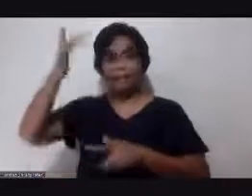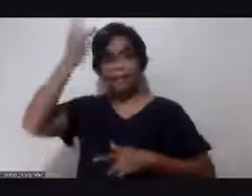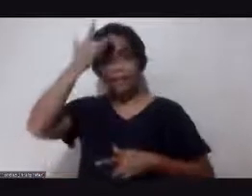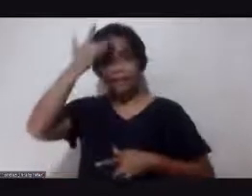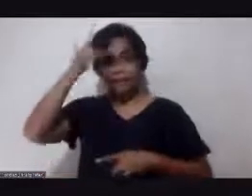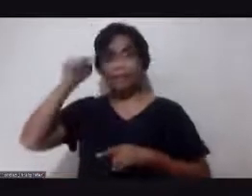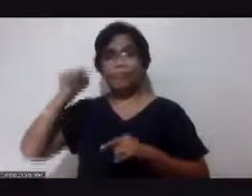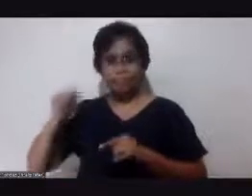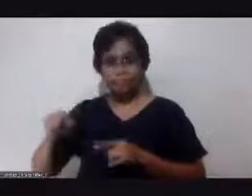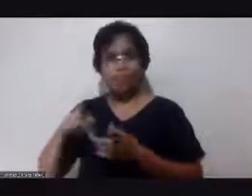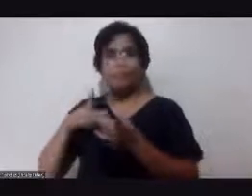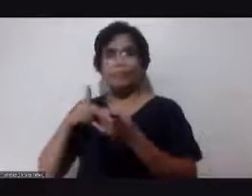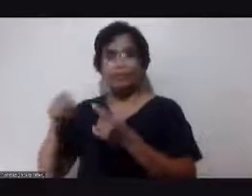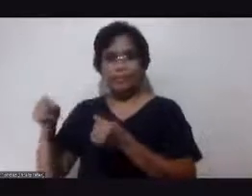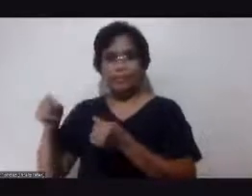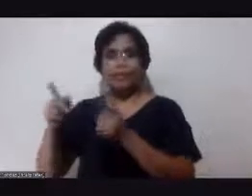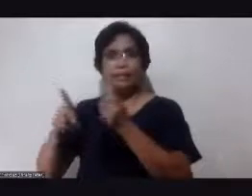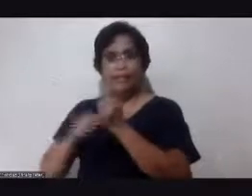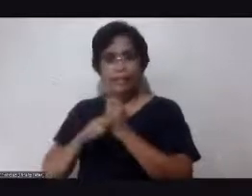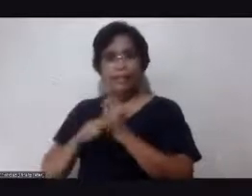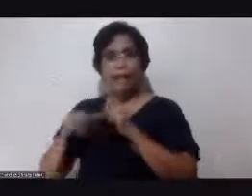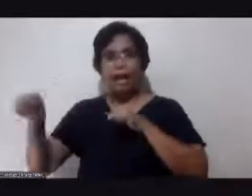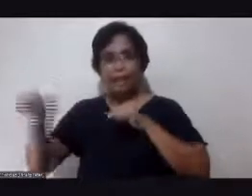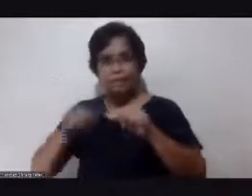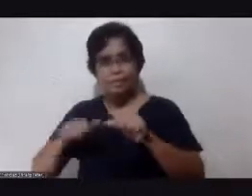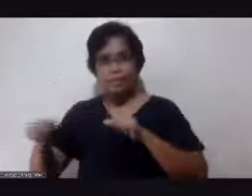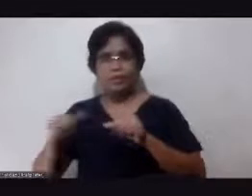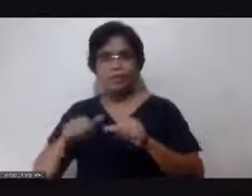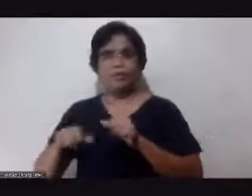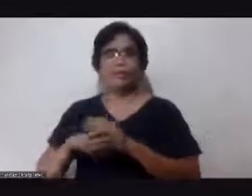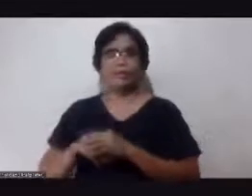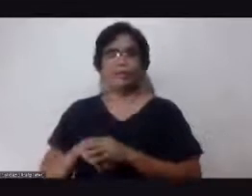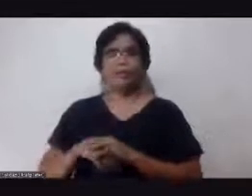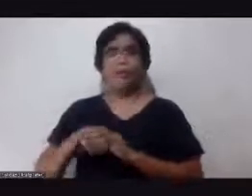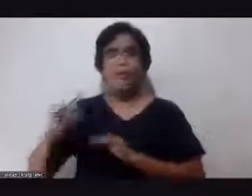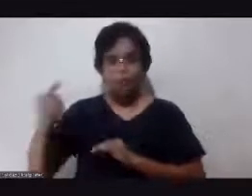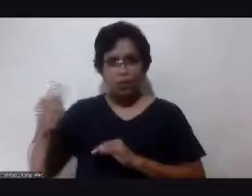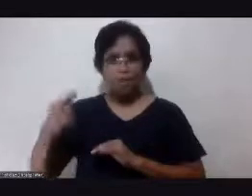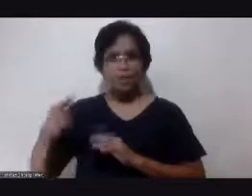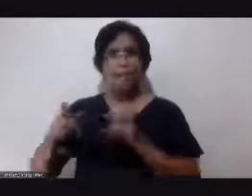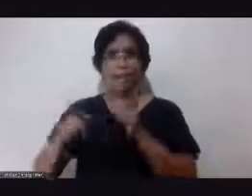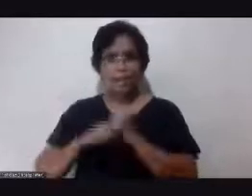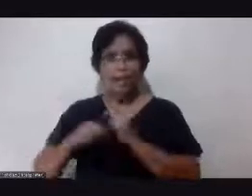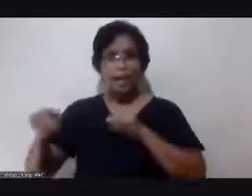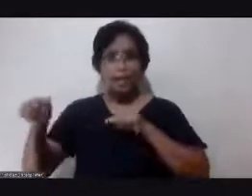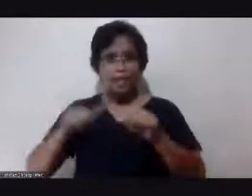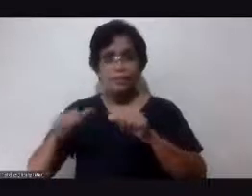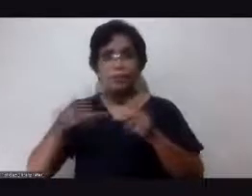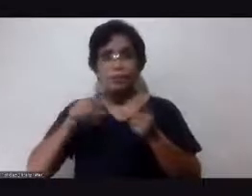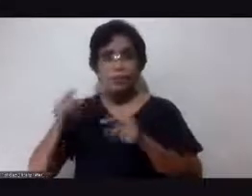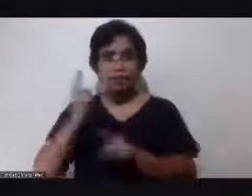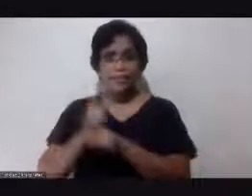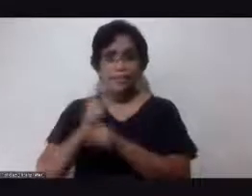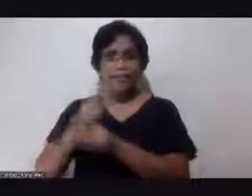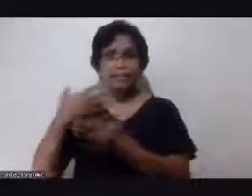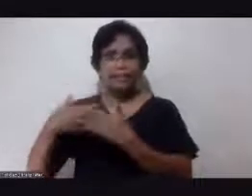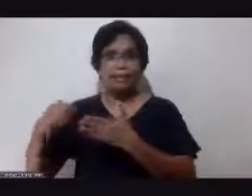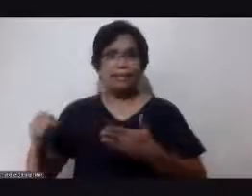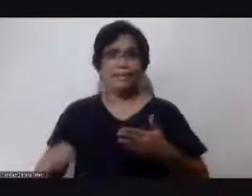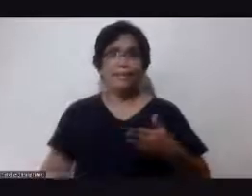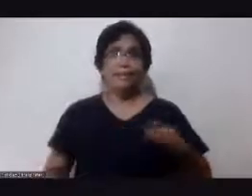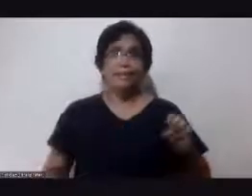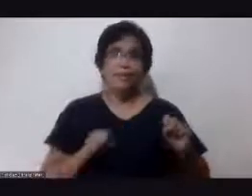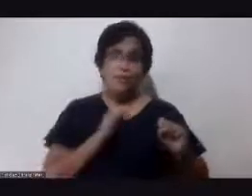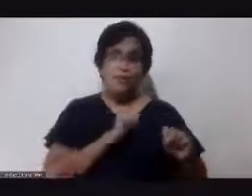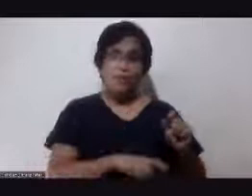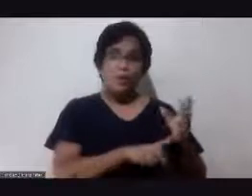Gumalaw ka. Yeah. Take action. Yes. Take action. Yan lang. Take action. and do the right thing. Okay. So take